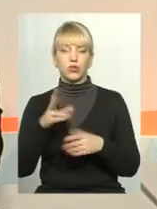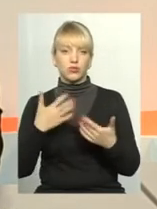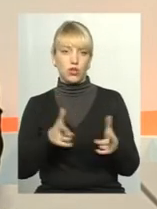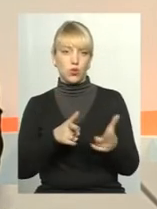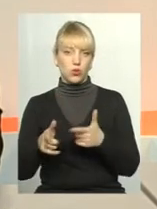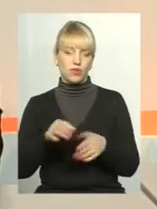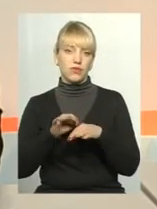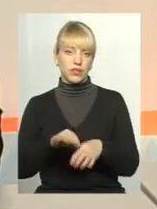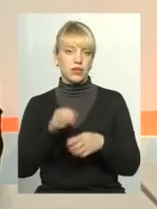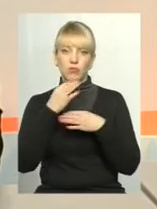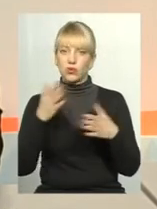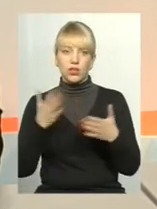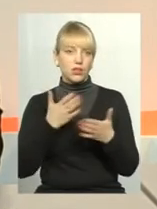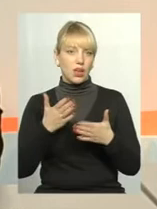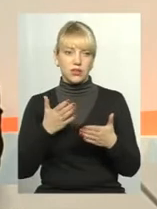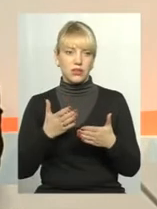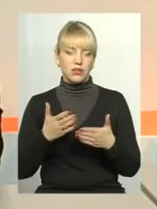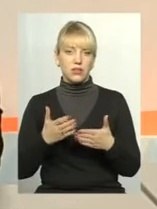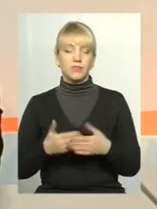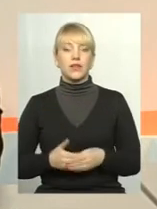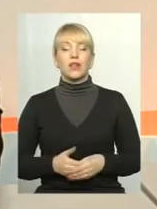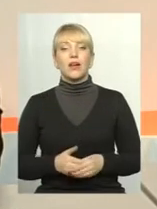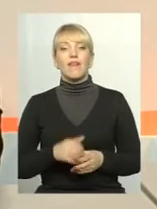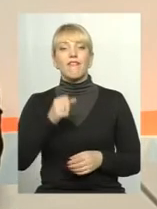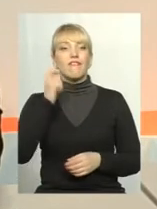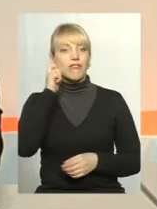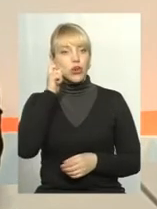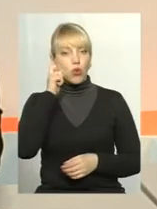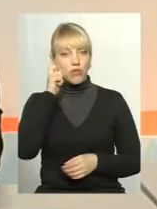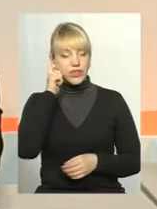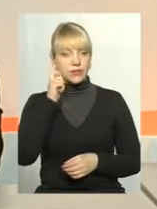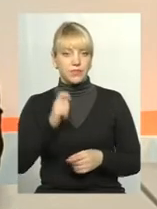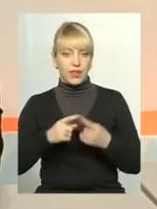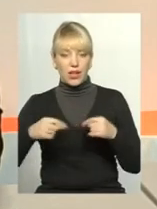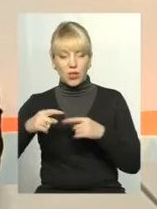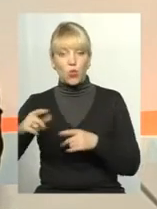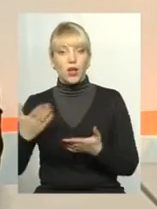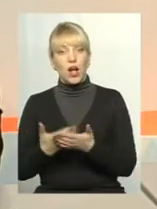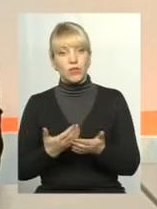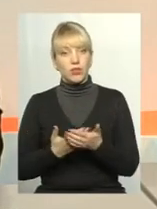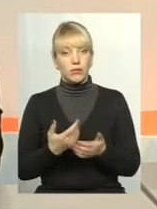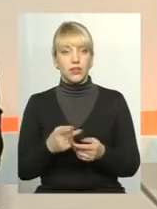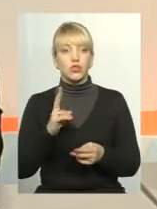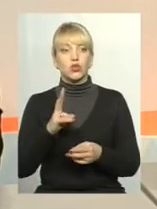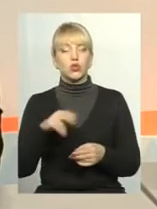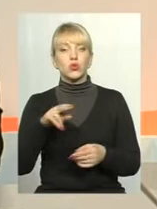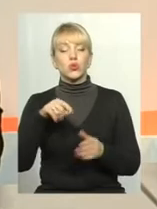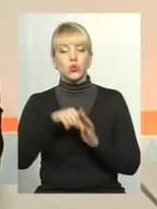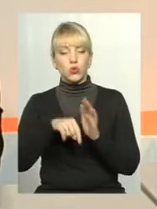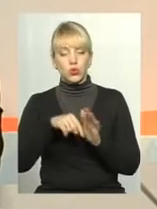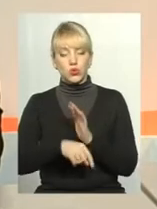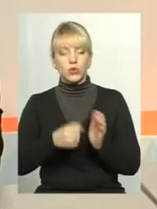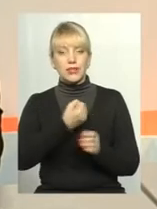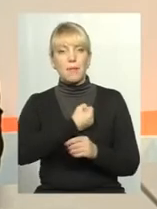вести будь-які вікові категорії. Але що стосується лікарів, наприклад, педіатри, які пройшли